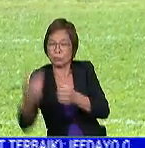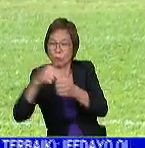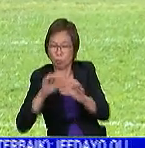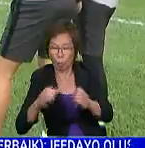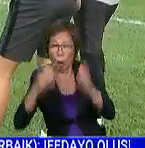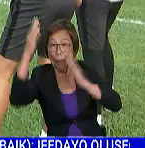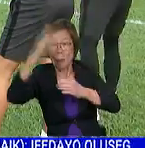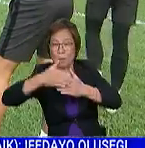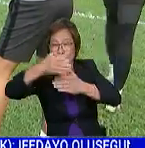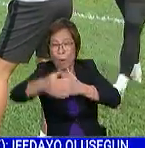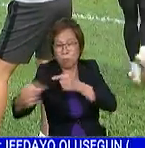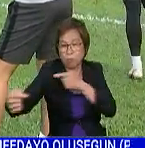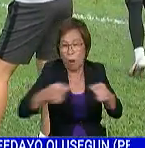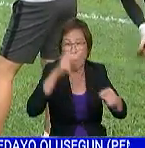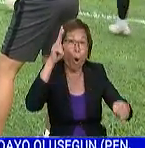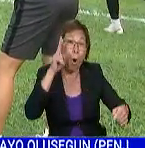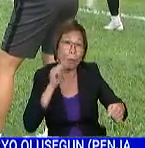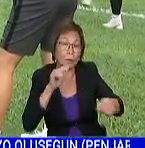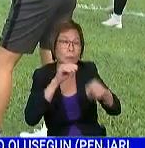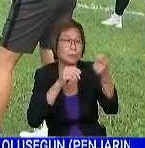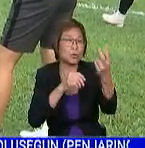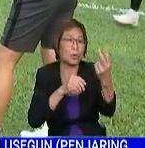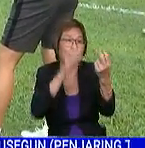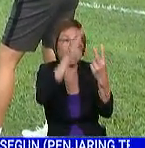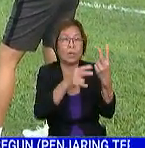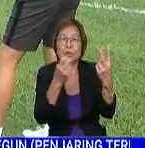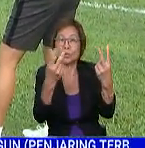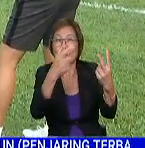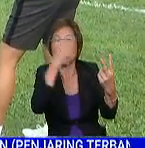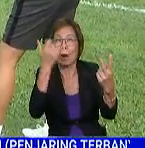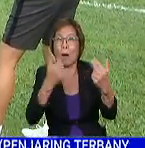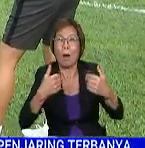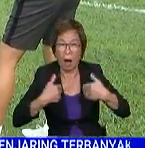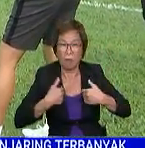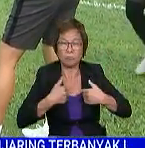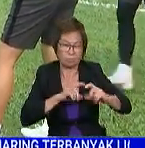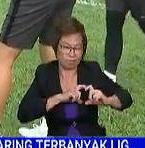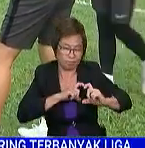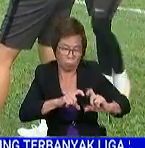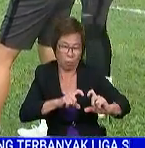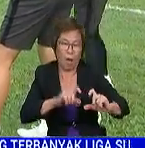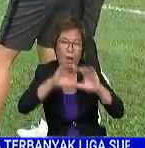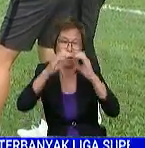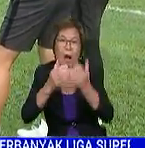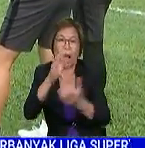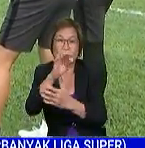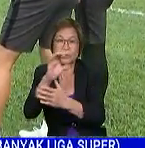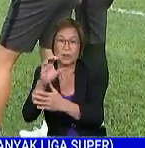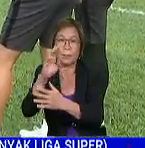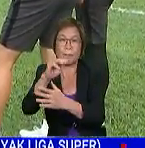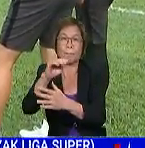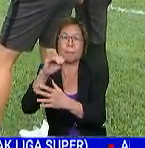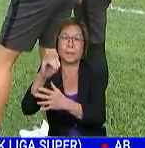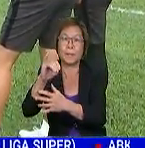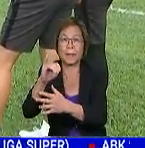negara selepas perlawanan menentang Vietnam pada 12 Disember kerana masih memiliki komitmen bersama klub FC Middjylland di Denmark.